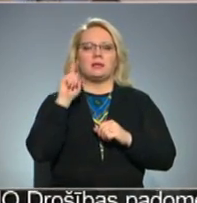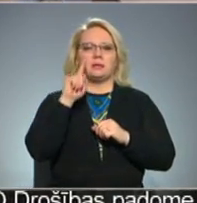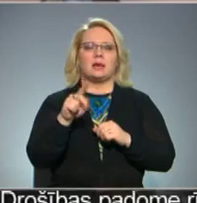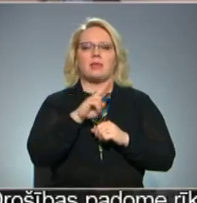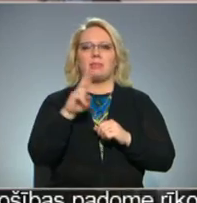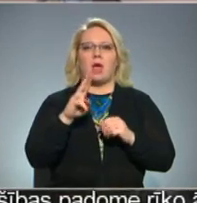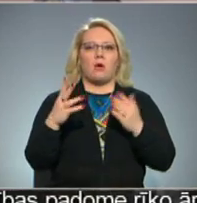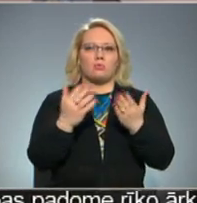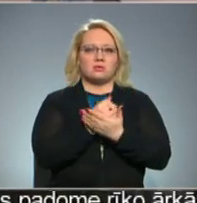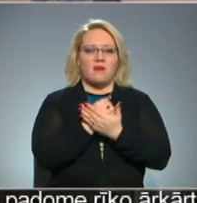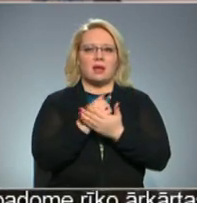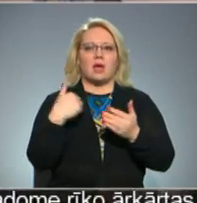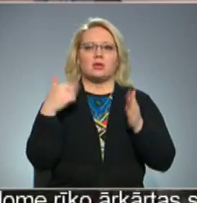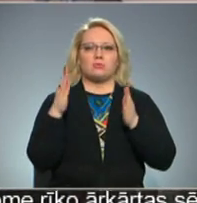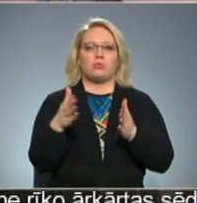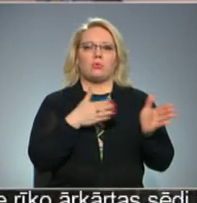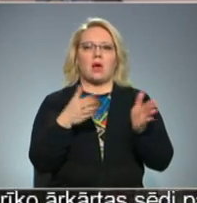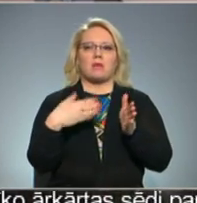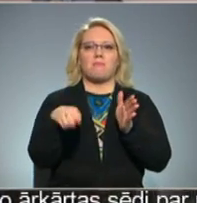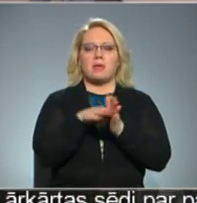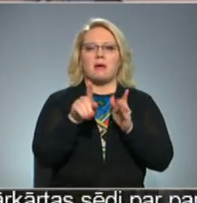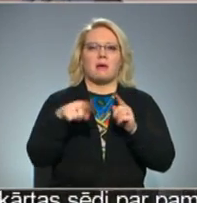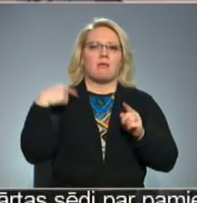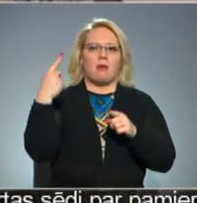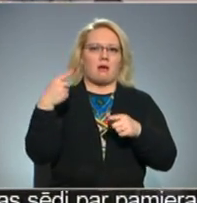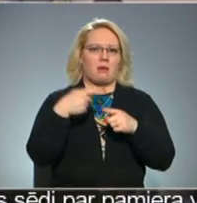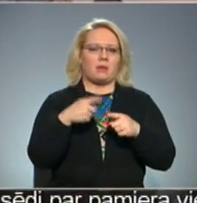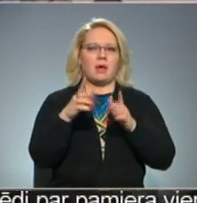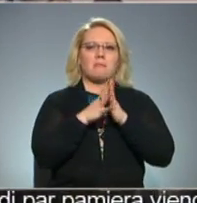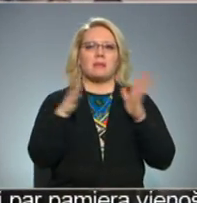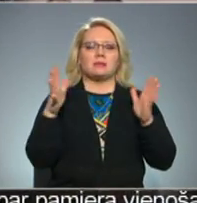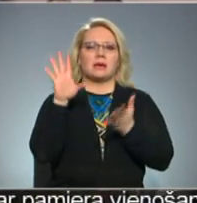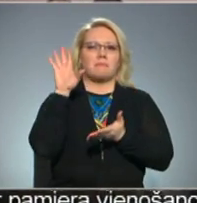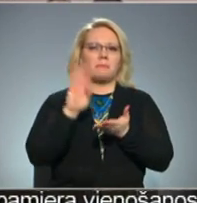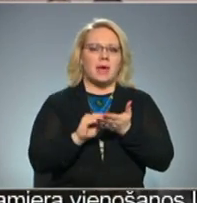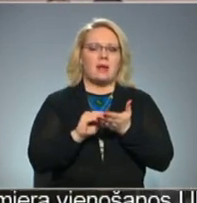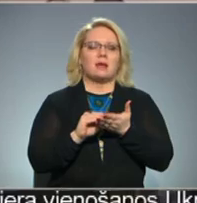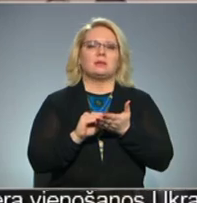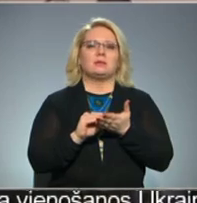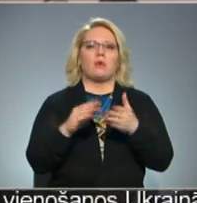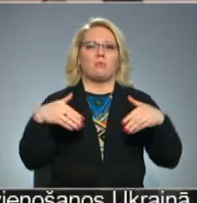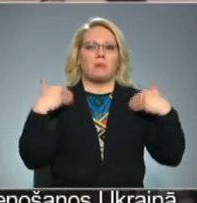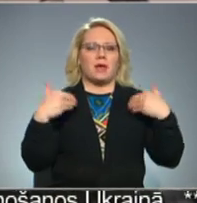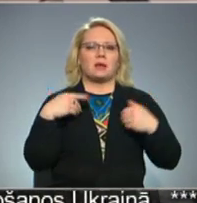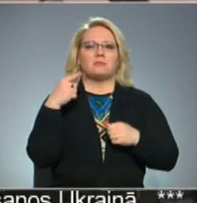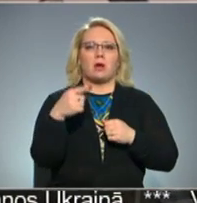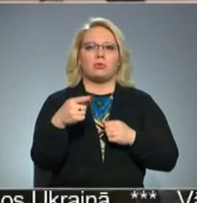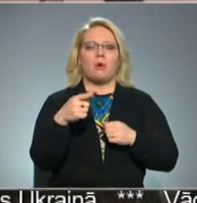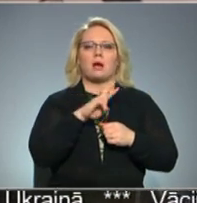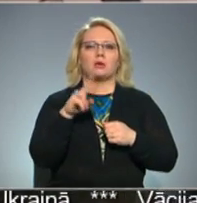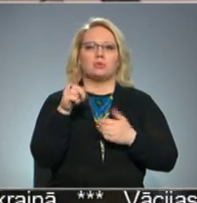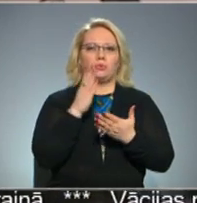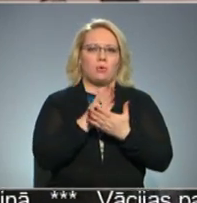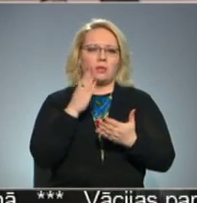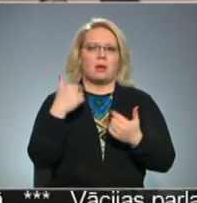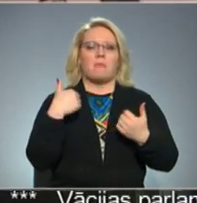neuzvarēju, tad es būtu gatavi piedalīties arī nākamreiz, jo tā ir milzīga pieredze un prieks par to, kas tur notika.